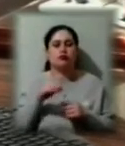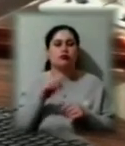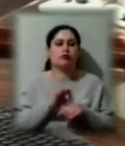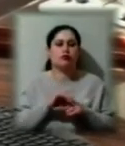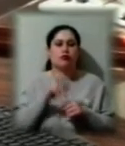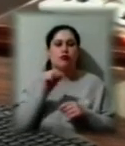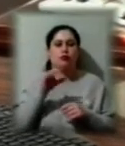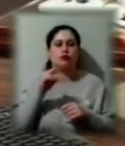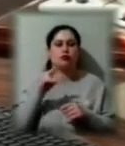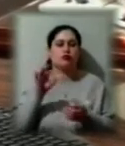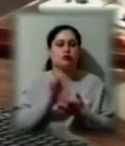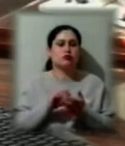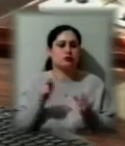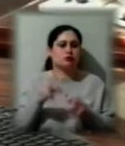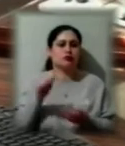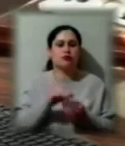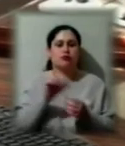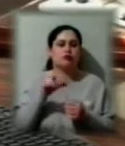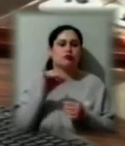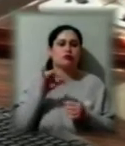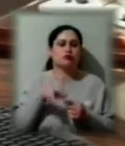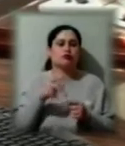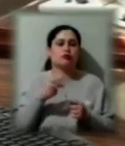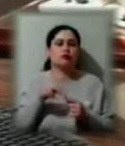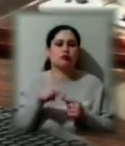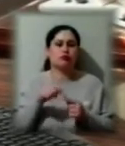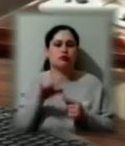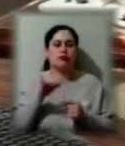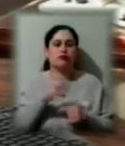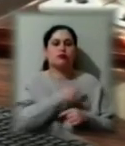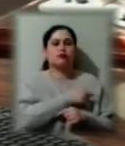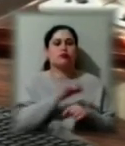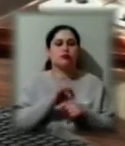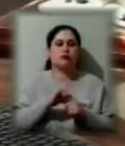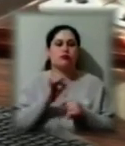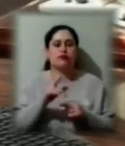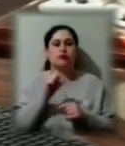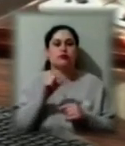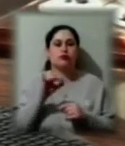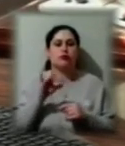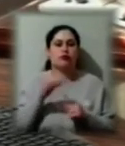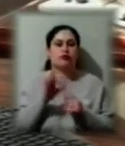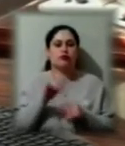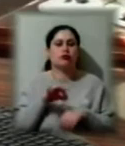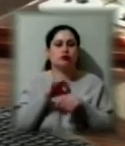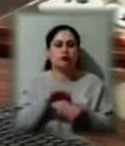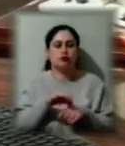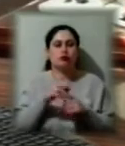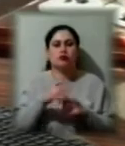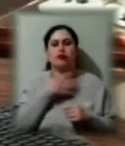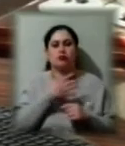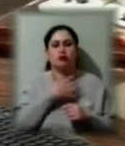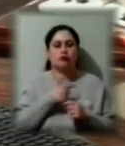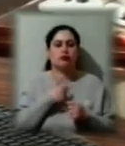без доступу до нього медпрацівників. Він буде там ізольований, йому буде проводитись і кислородна підтримка,